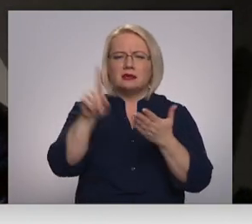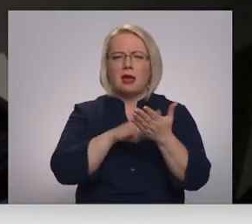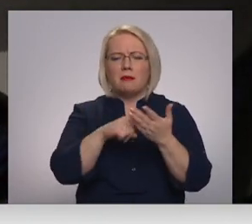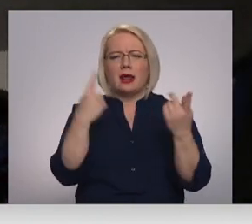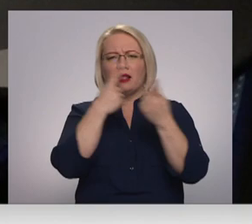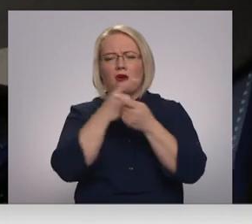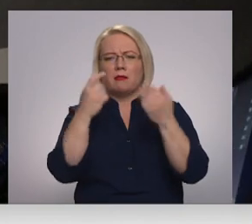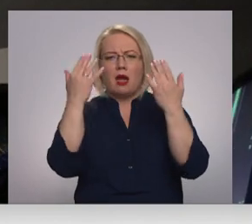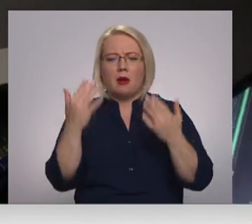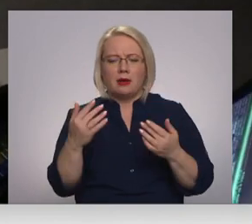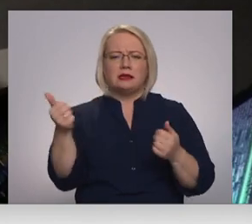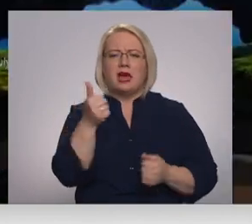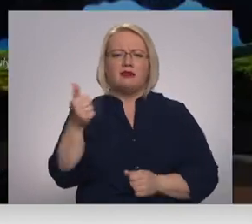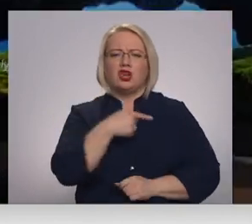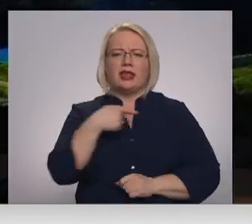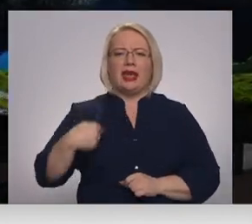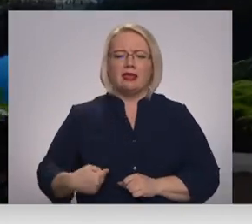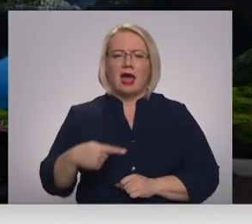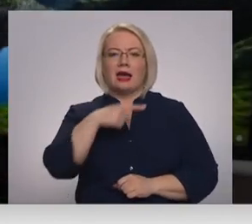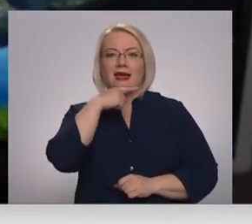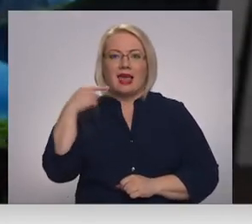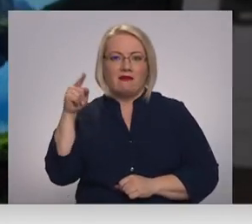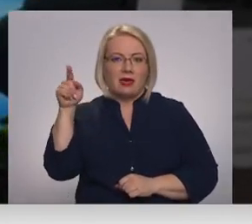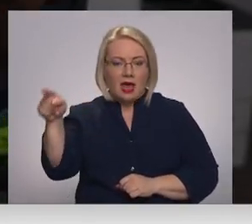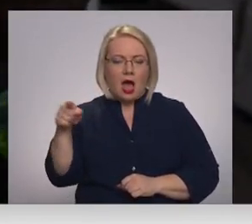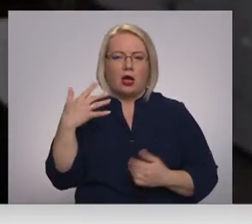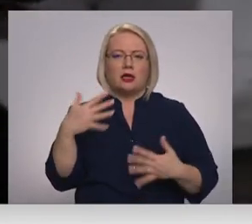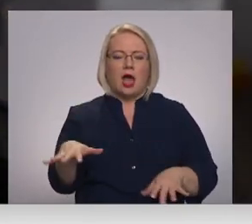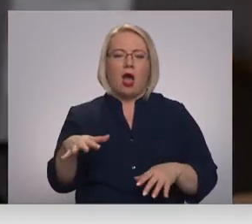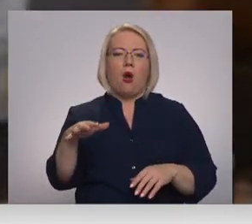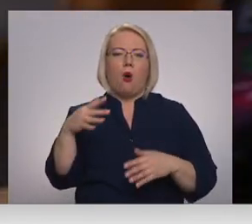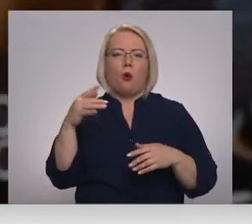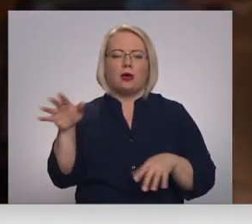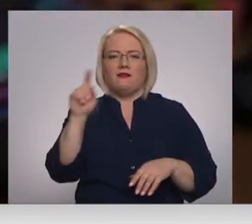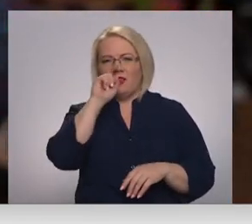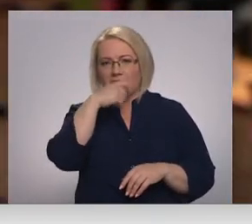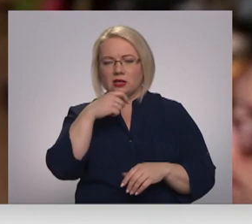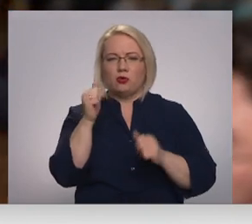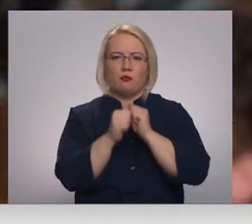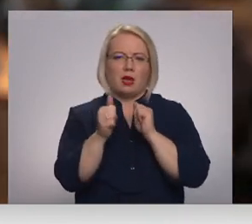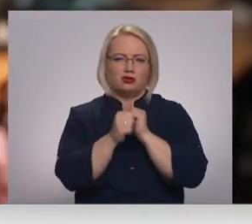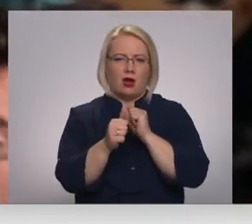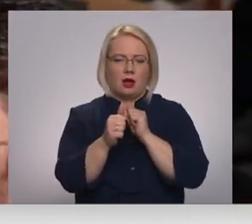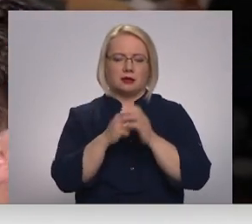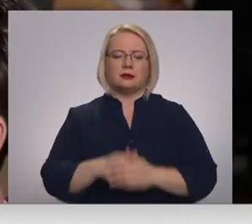no Ķīnas un Krievijas internetadresē, visās Eiropas Savienības valstīs kļūstot ar vien viltīgākas un biežākas.